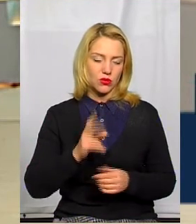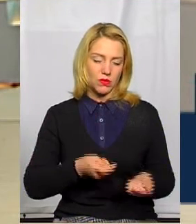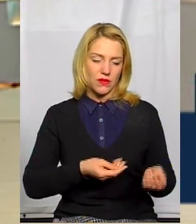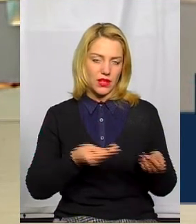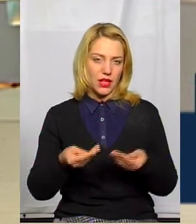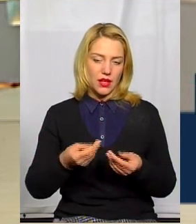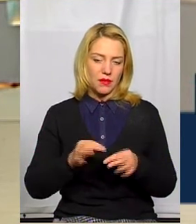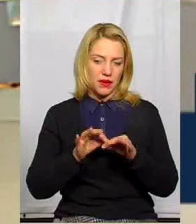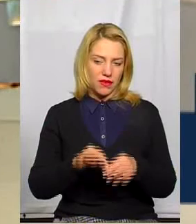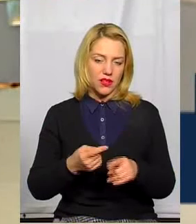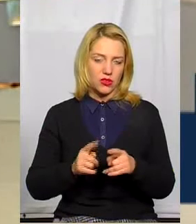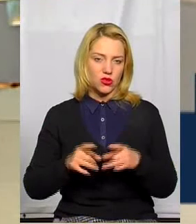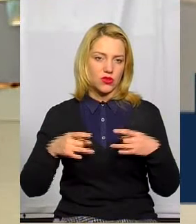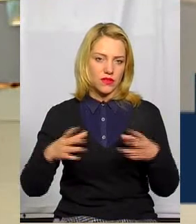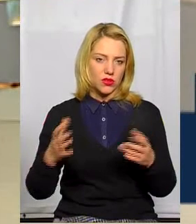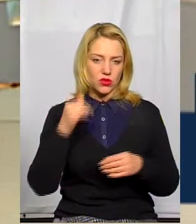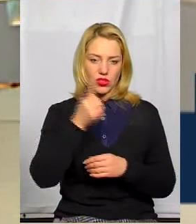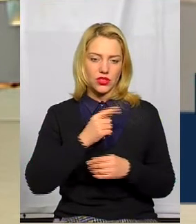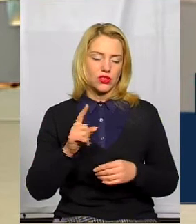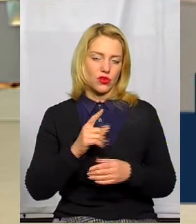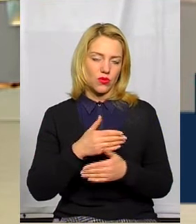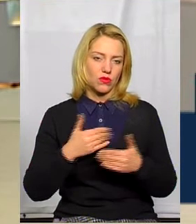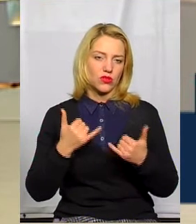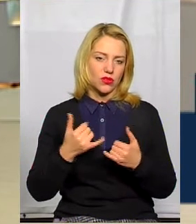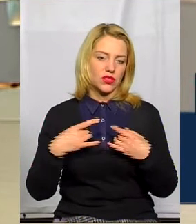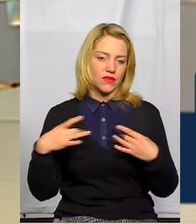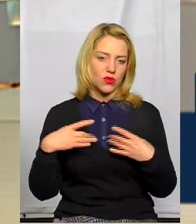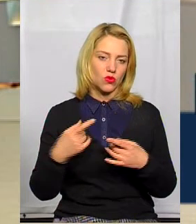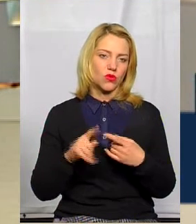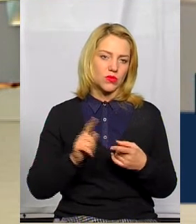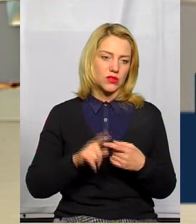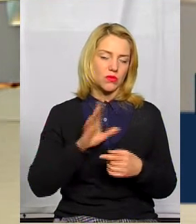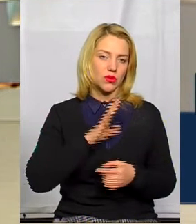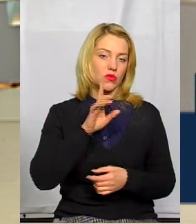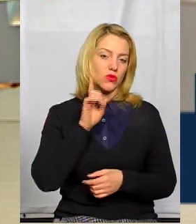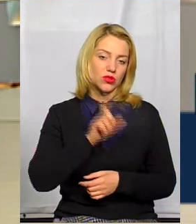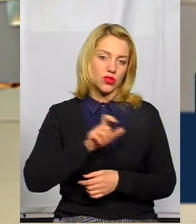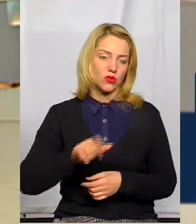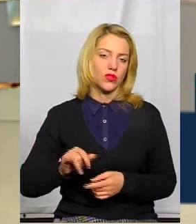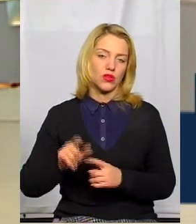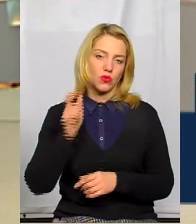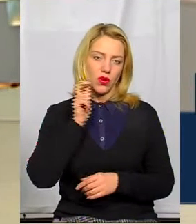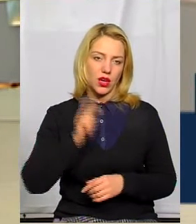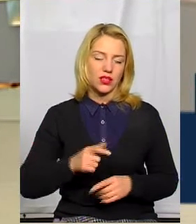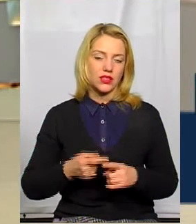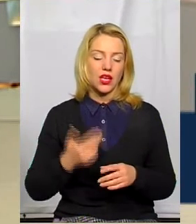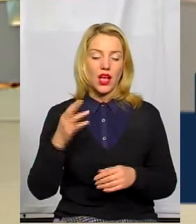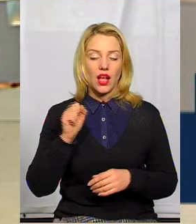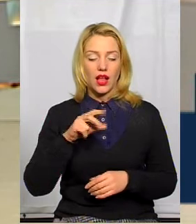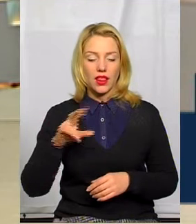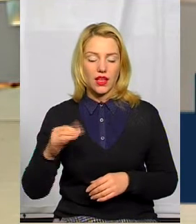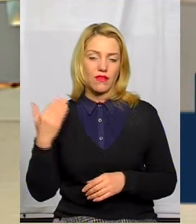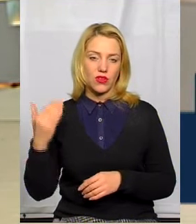свята річницю, якого ми сьогодні святкуємо, то, звичайно ж, були молоді люди, молоді українці. Але їх вели за собою,